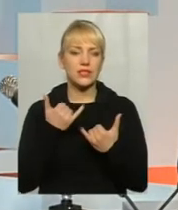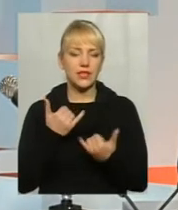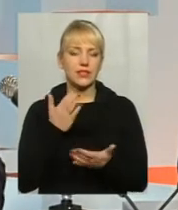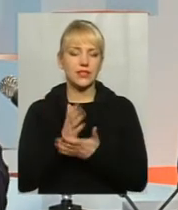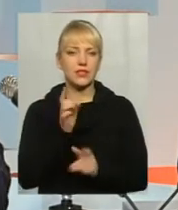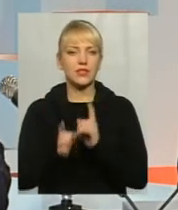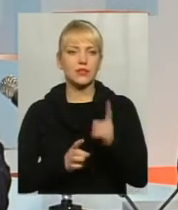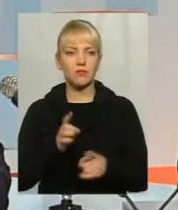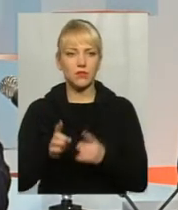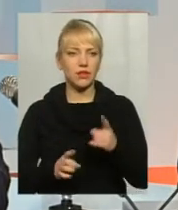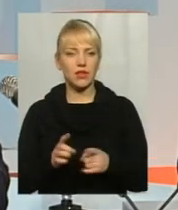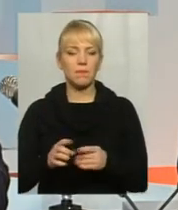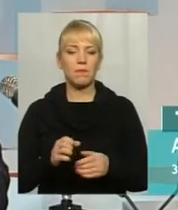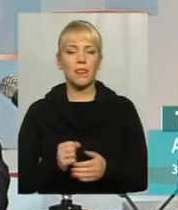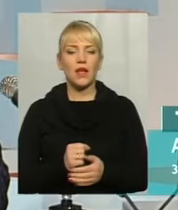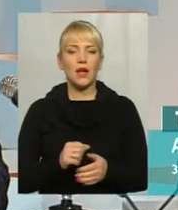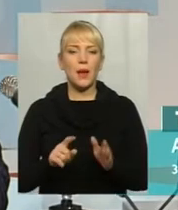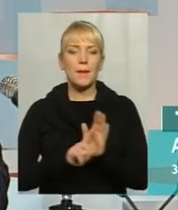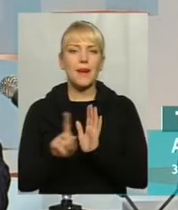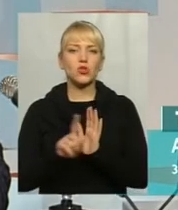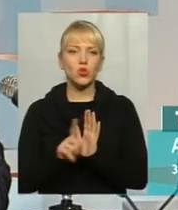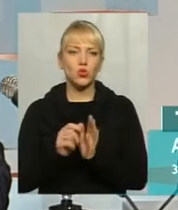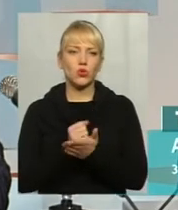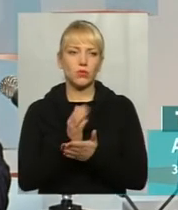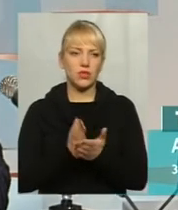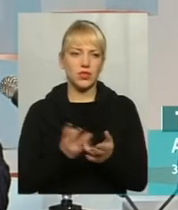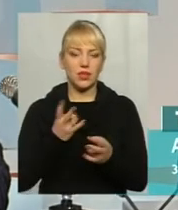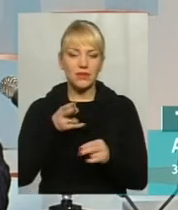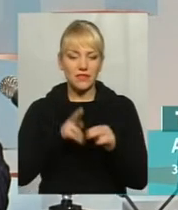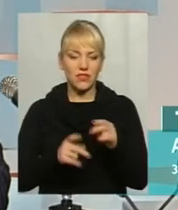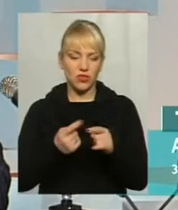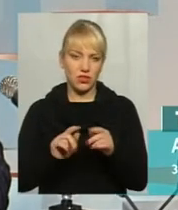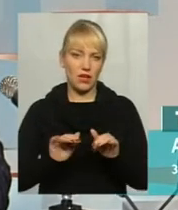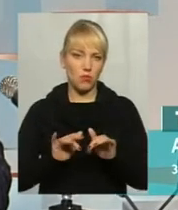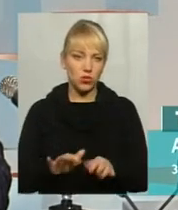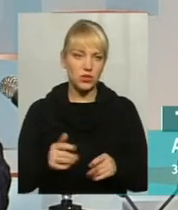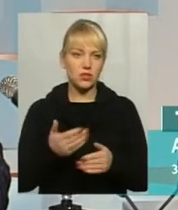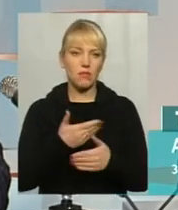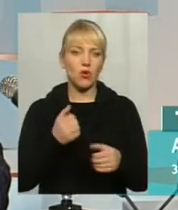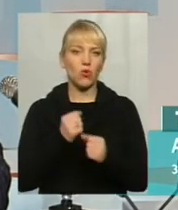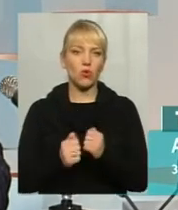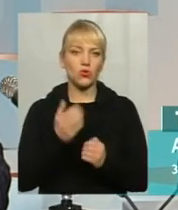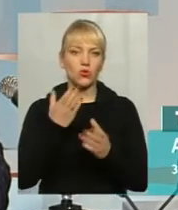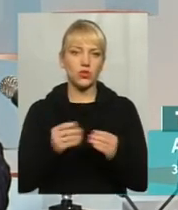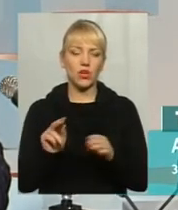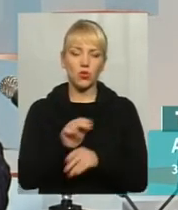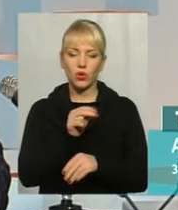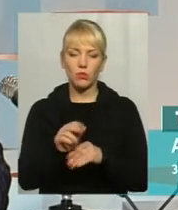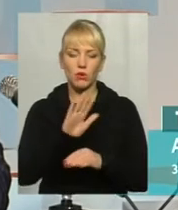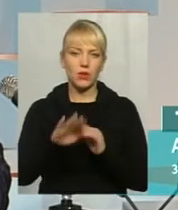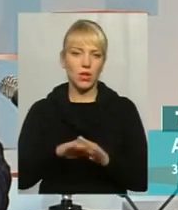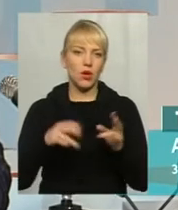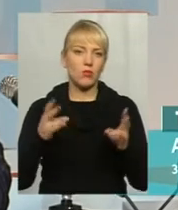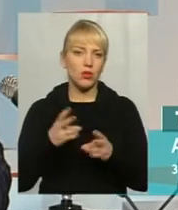зміна маршрутної мережі. Ми маємо завершити цей процес. Ми практично кожного дня коригуємо під потреби